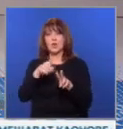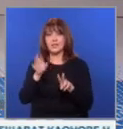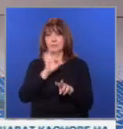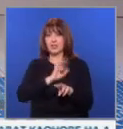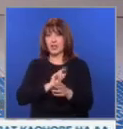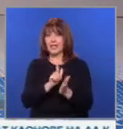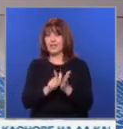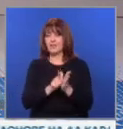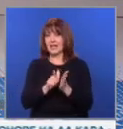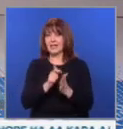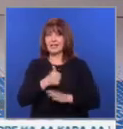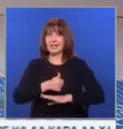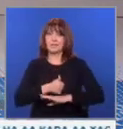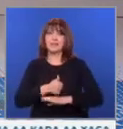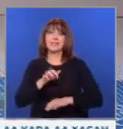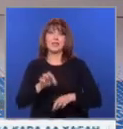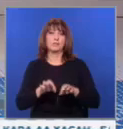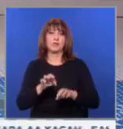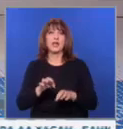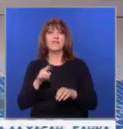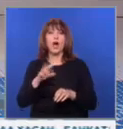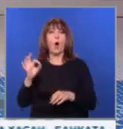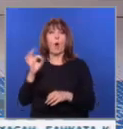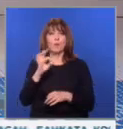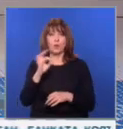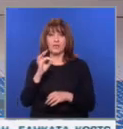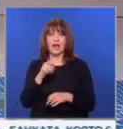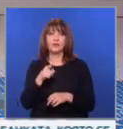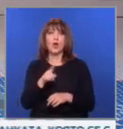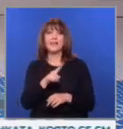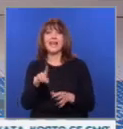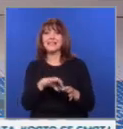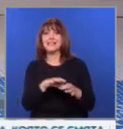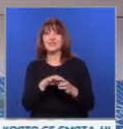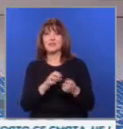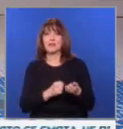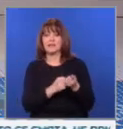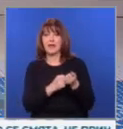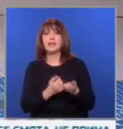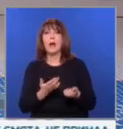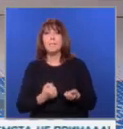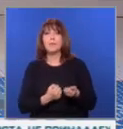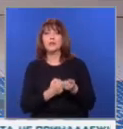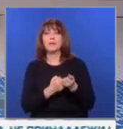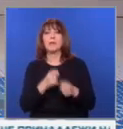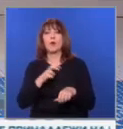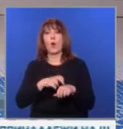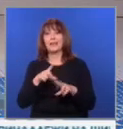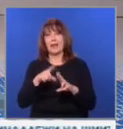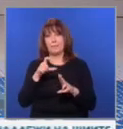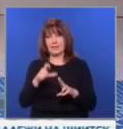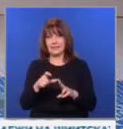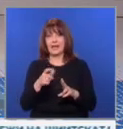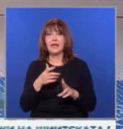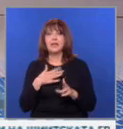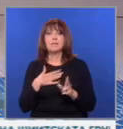спечели извънредните кметски избори в община Омуртак. Той се яви като независен кандидат подкрепен от ДПС Ново начало. Право на глас